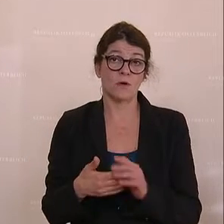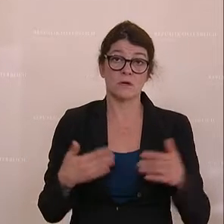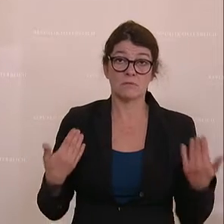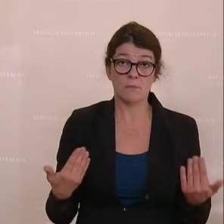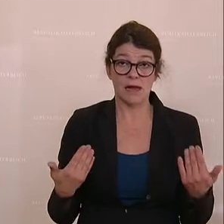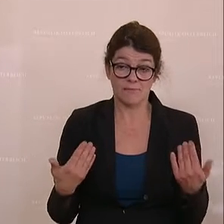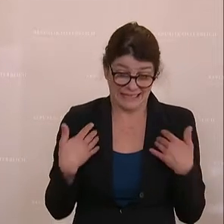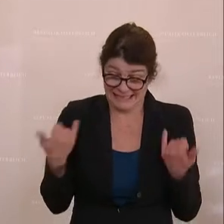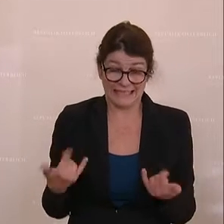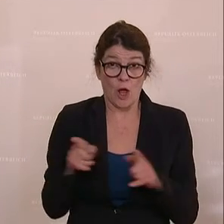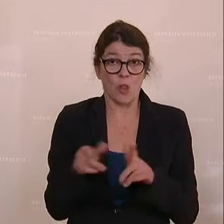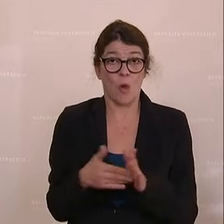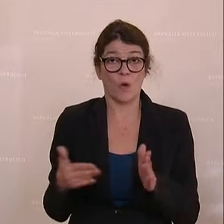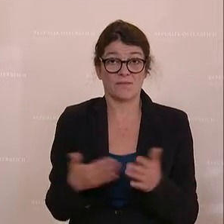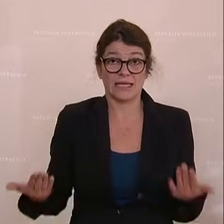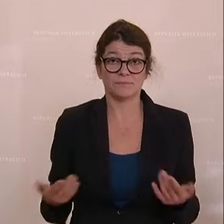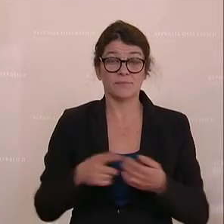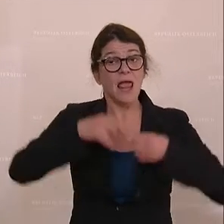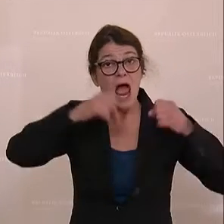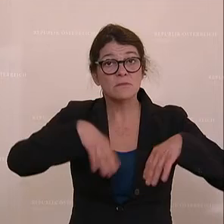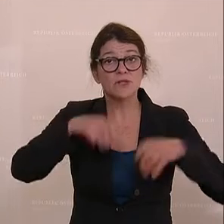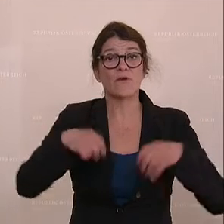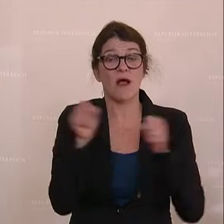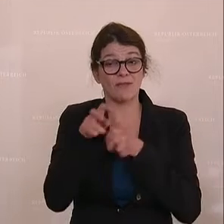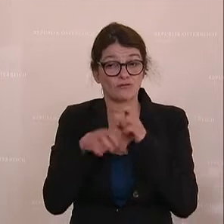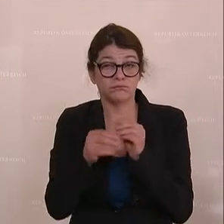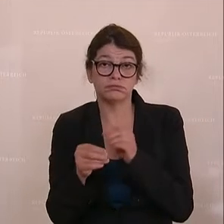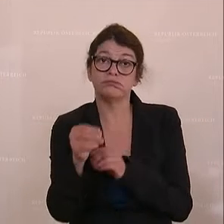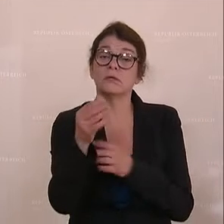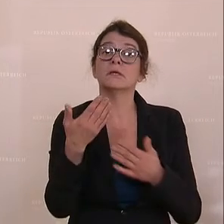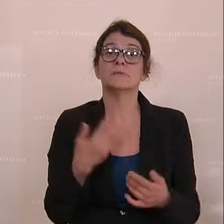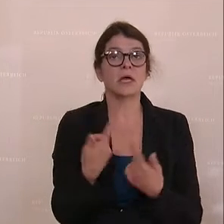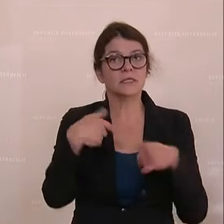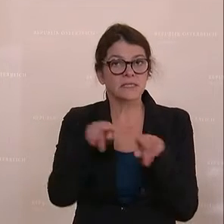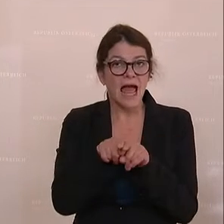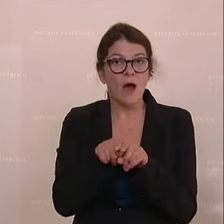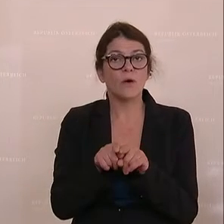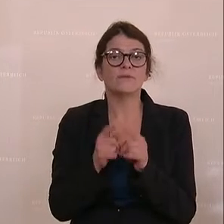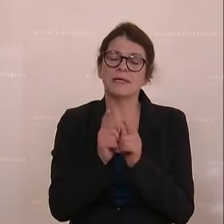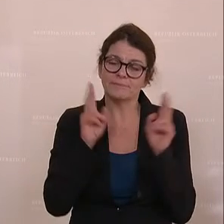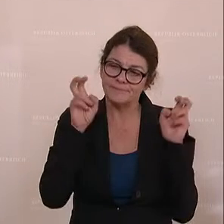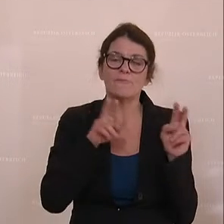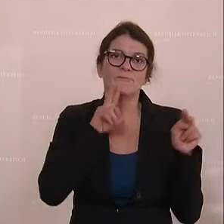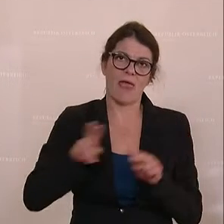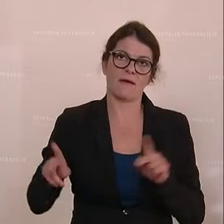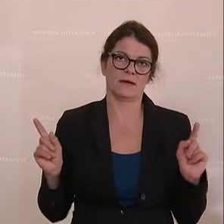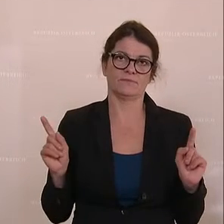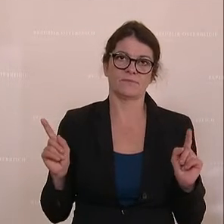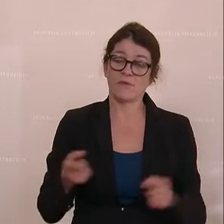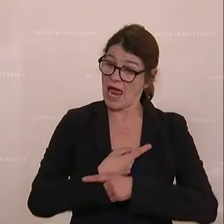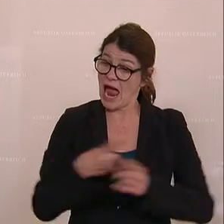auch brauchen. Die Abschaffung der kalten Progression ist außerdem auch ein Akt der Fairness allen